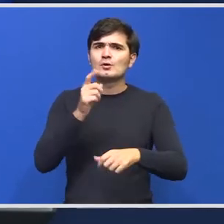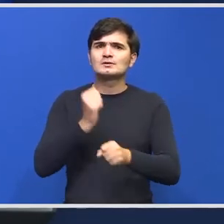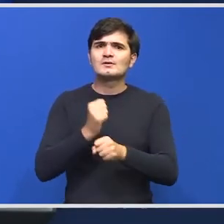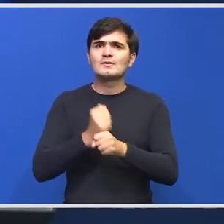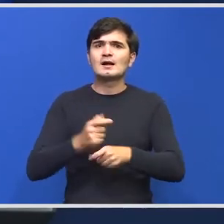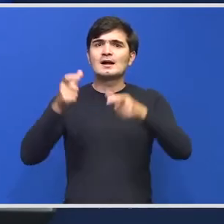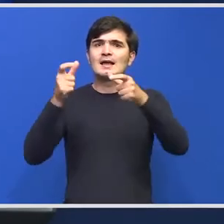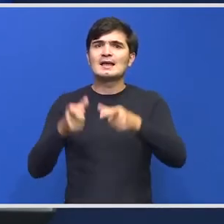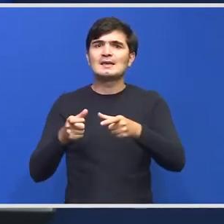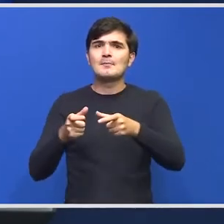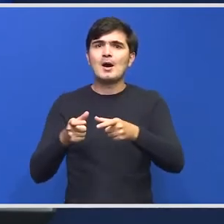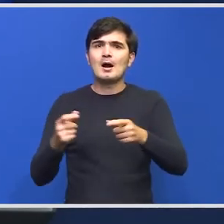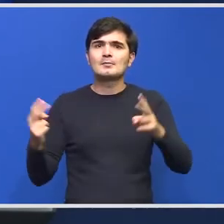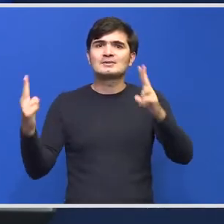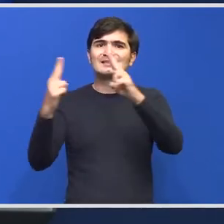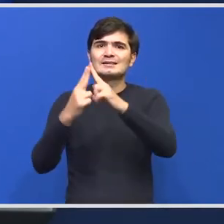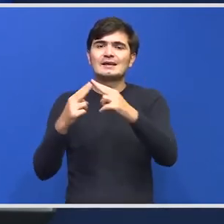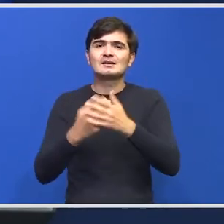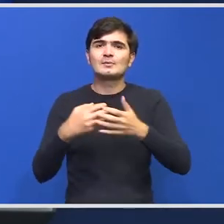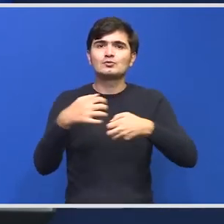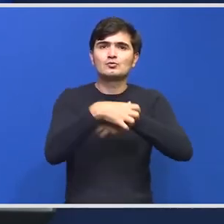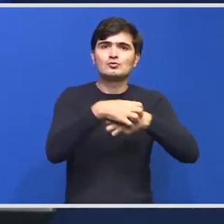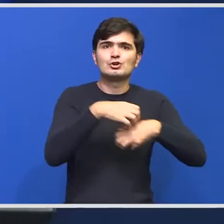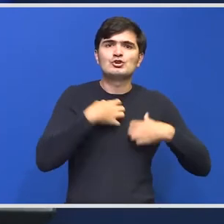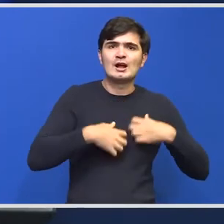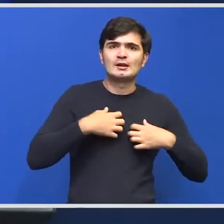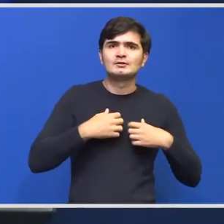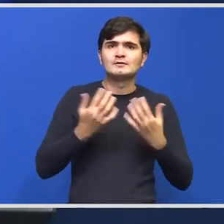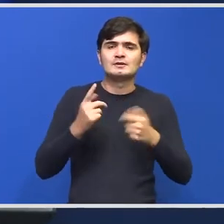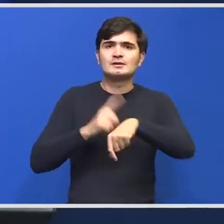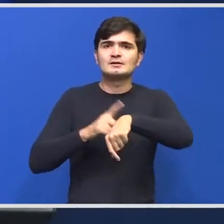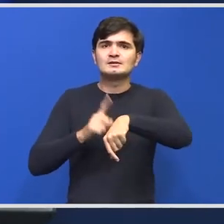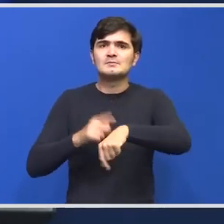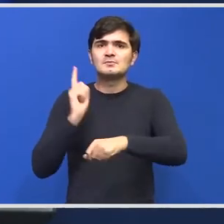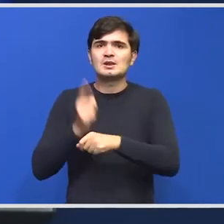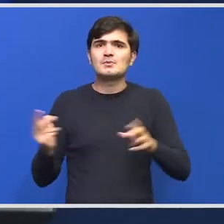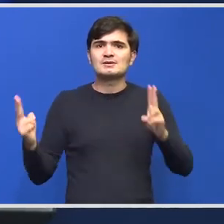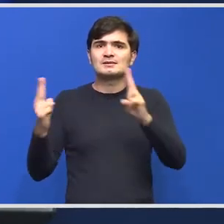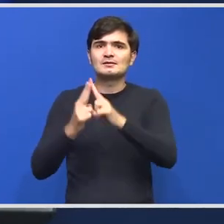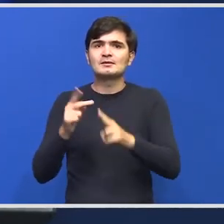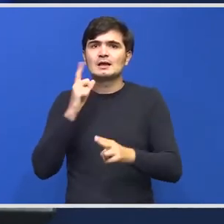intervină în cazul urșilor agresivi? Ne puteți da un termen? cât timp trebuie să... Noi estimăm